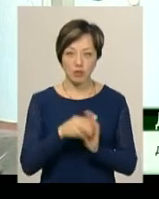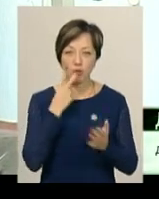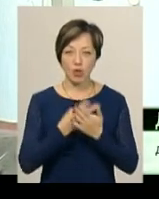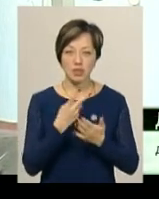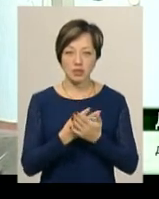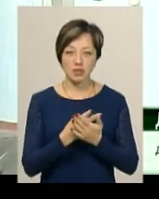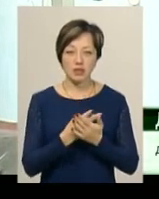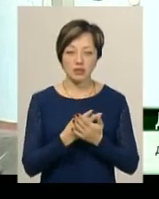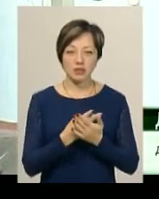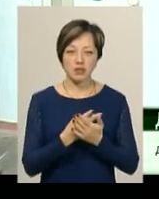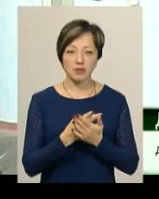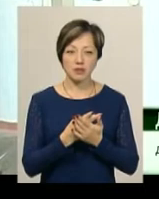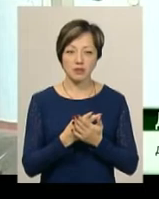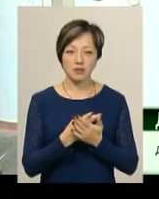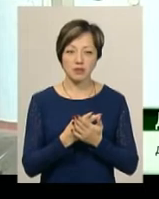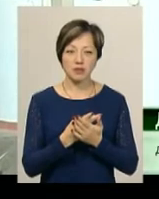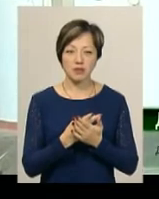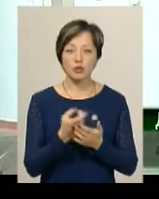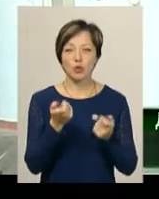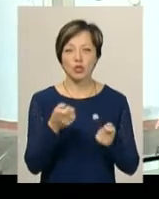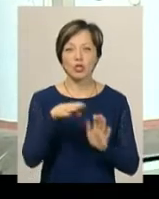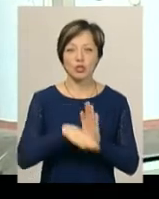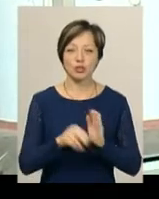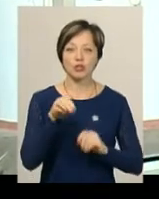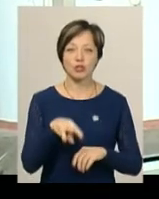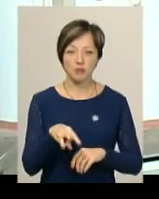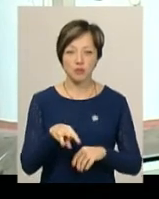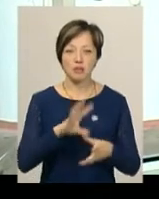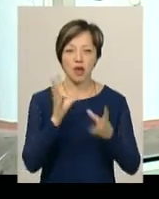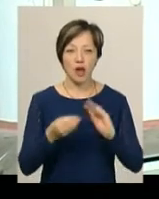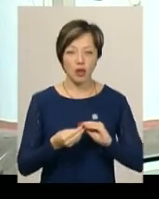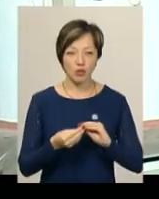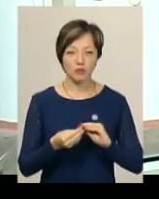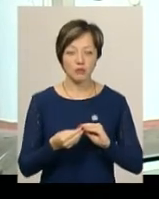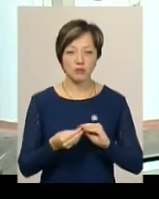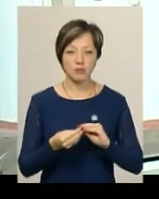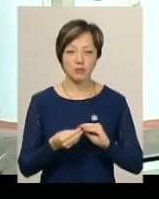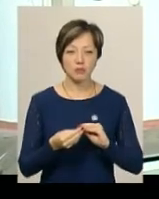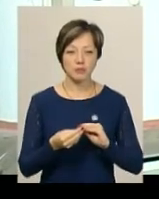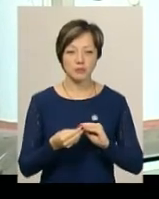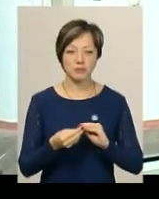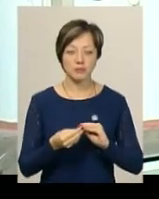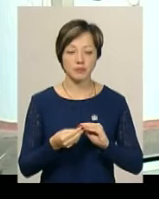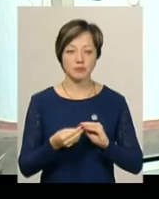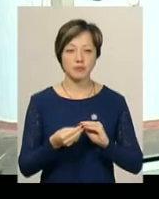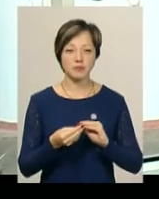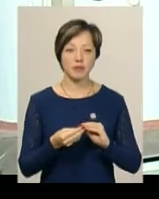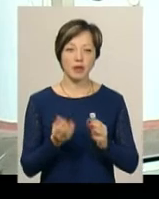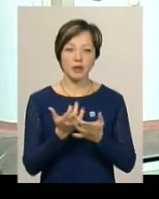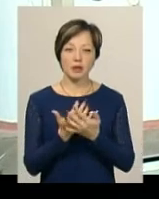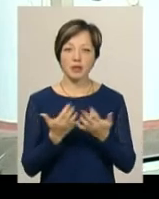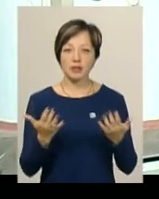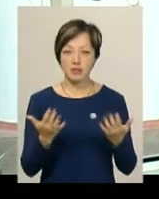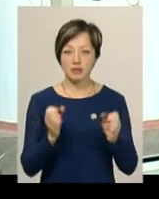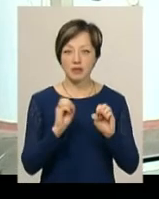цукристості дещо гірше, чим загально неможливо сказати, що в різних завочів він